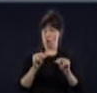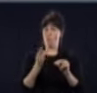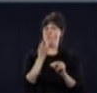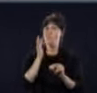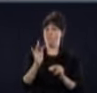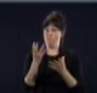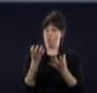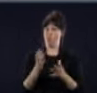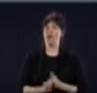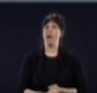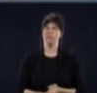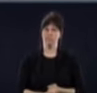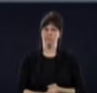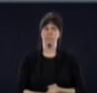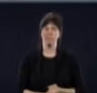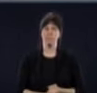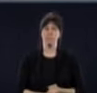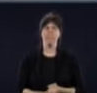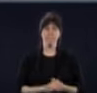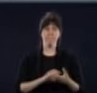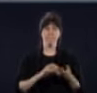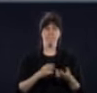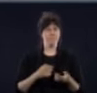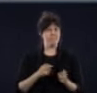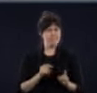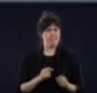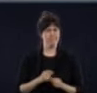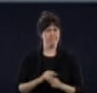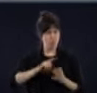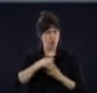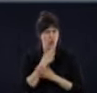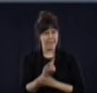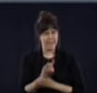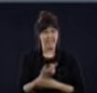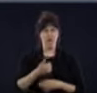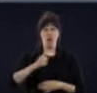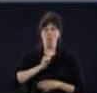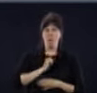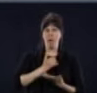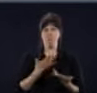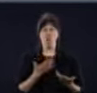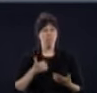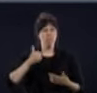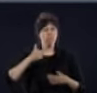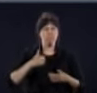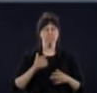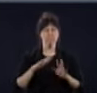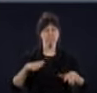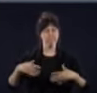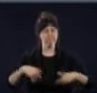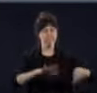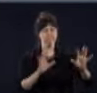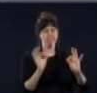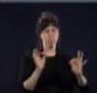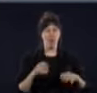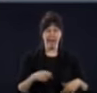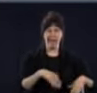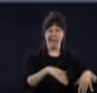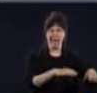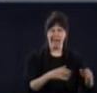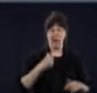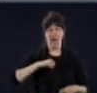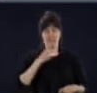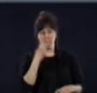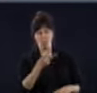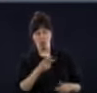tester la chose sur les enfants. C'est simplement pour leur permettre... Il y a même des jeunes